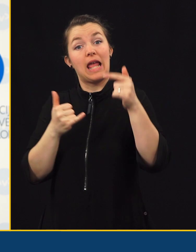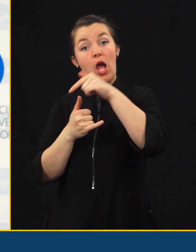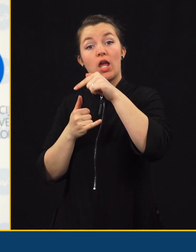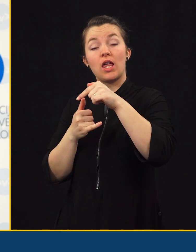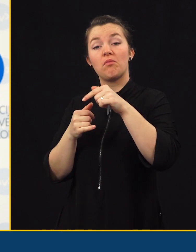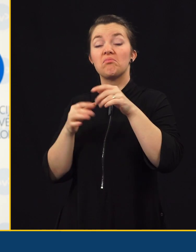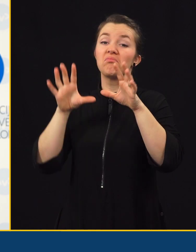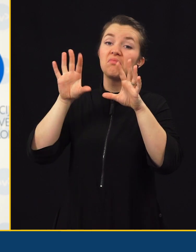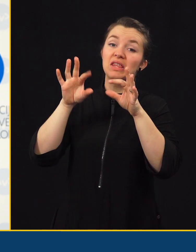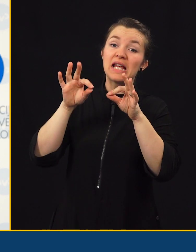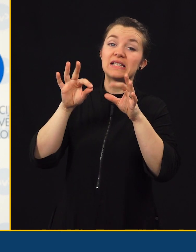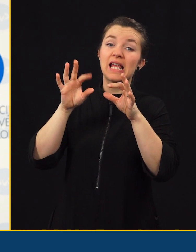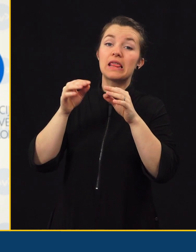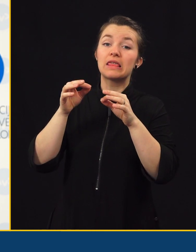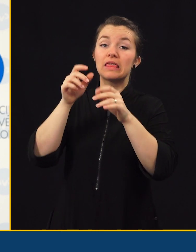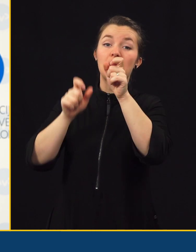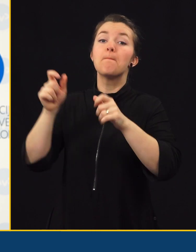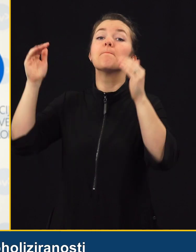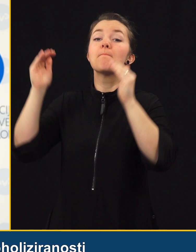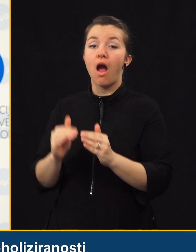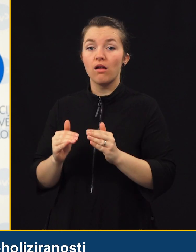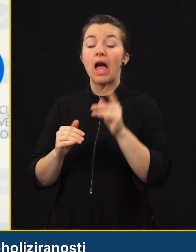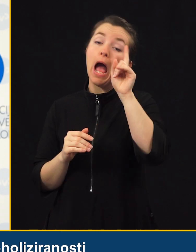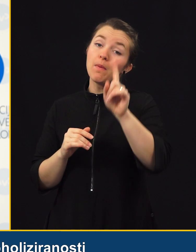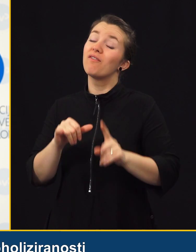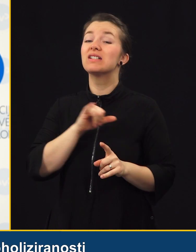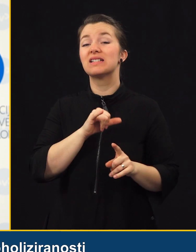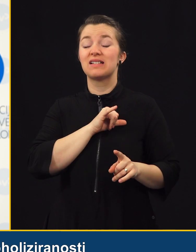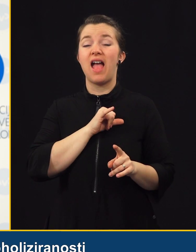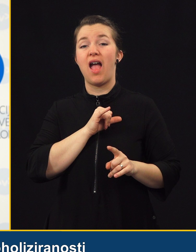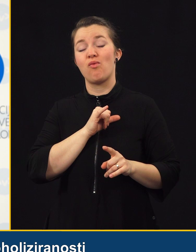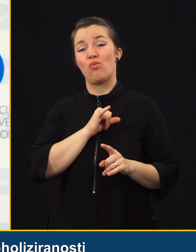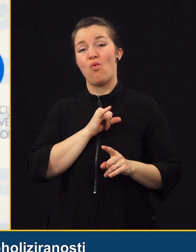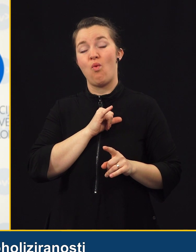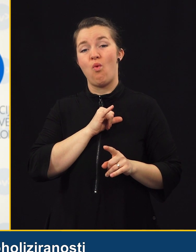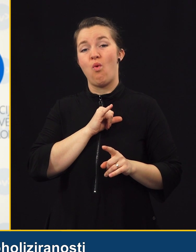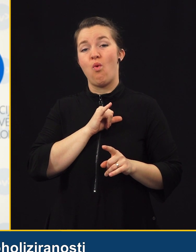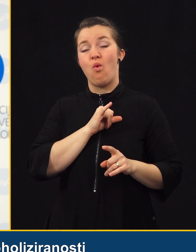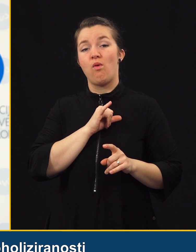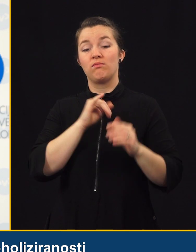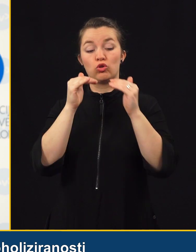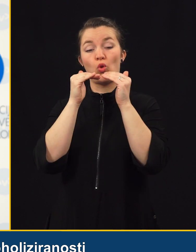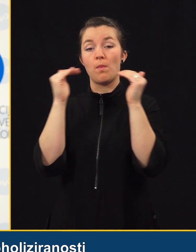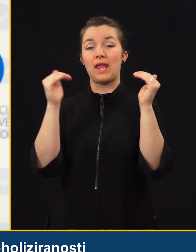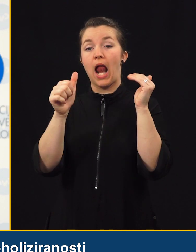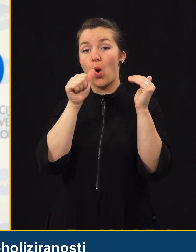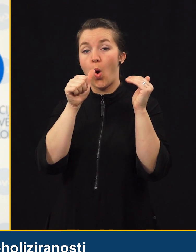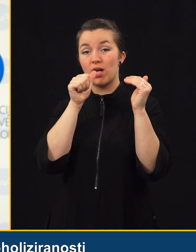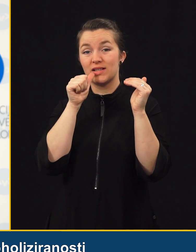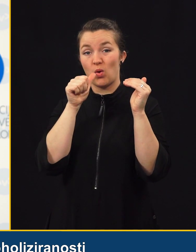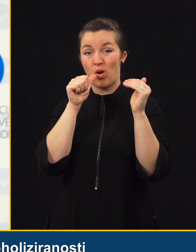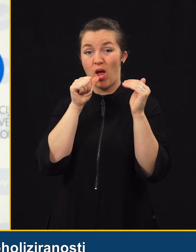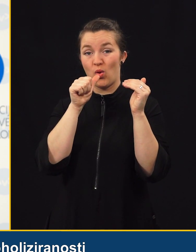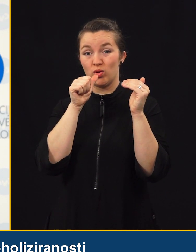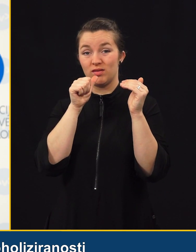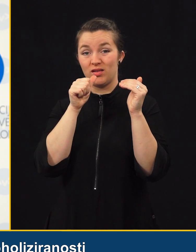vsaj nekje deset manj, vendar še kljub temu je stopnja alkoholiziranosti